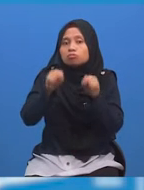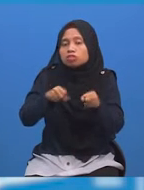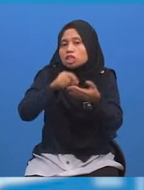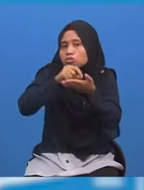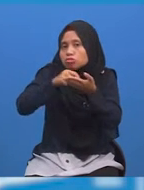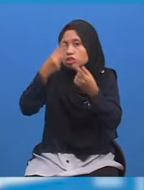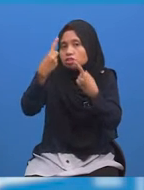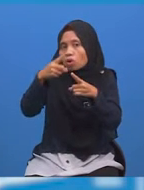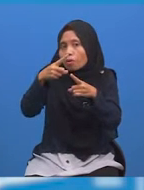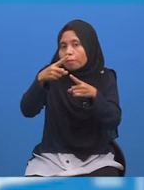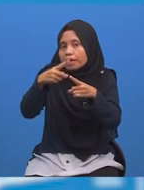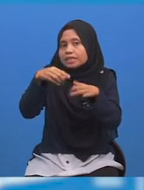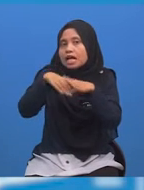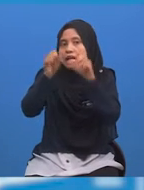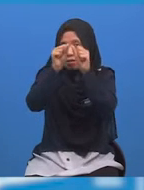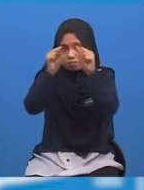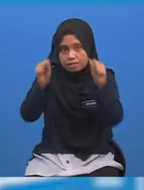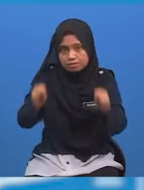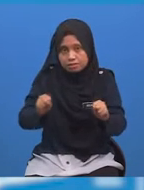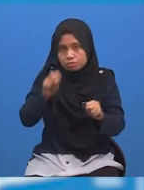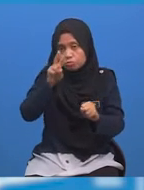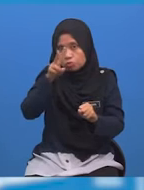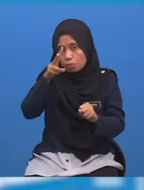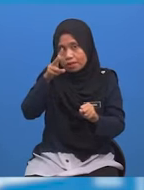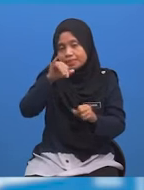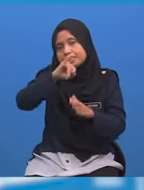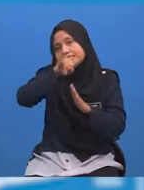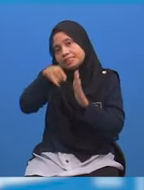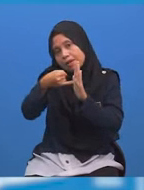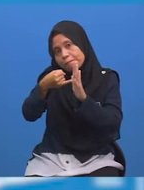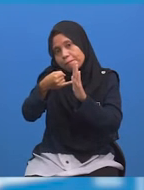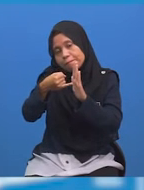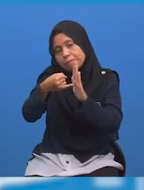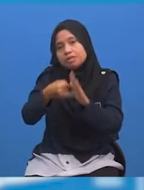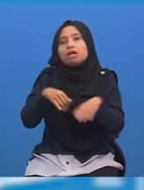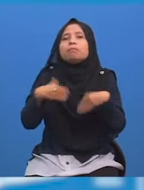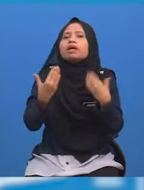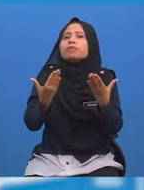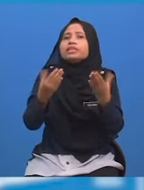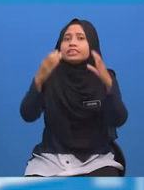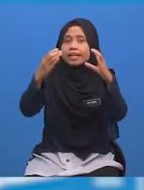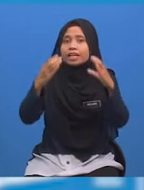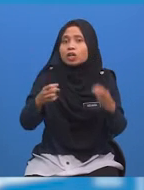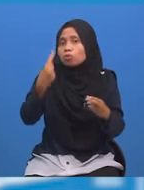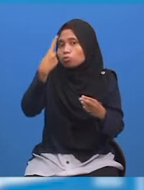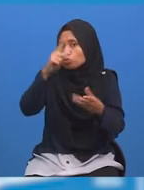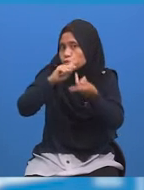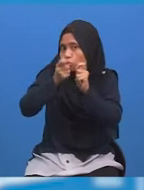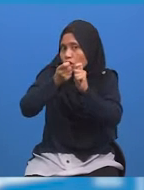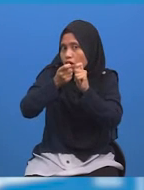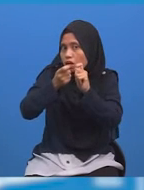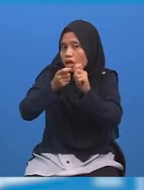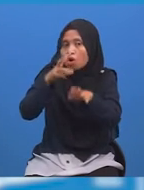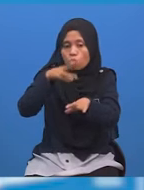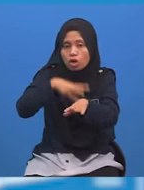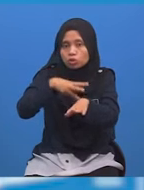menulis jawapan dalam sistem dua belas jam Murid-murid, bagaimanakah cara untuk menukar